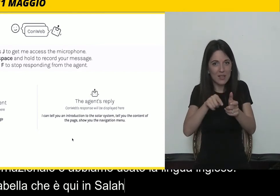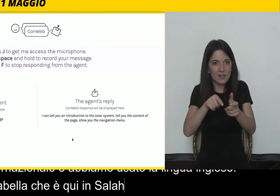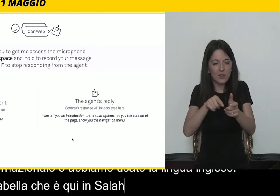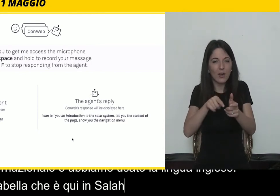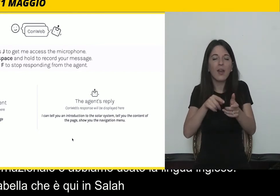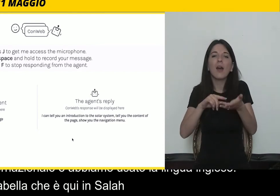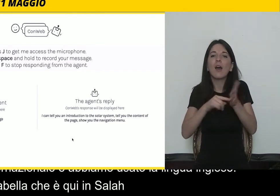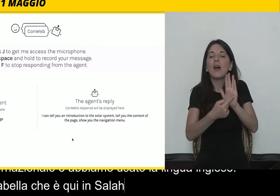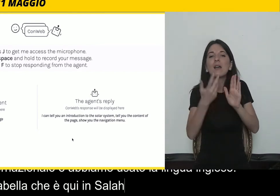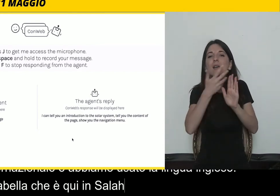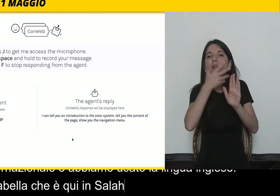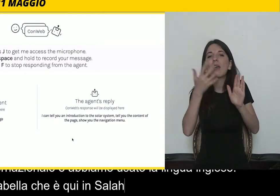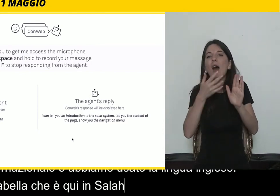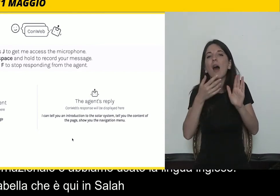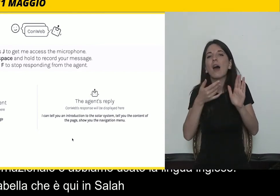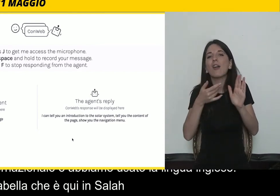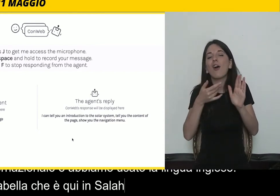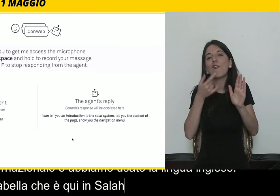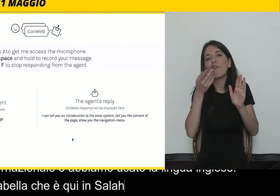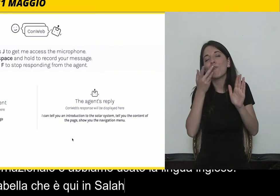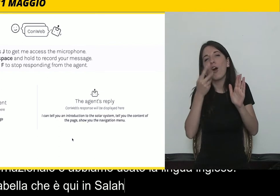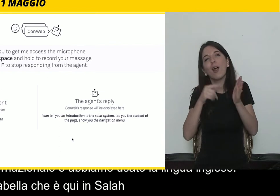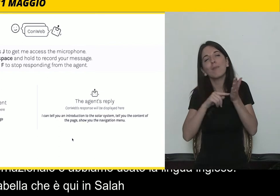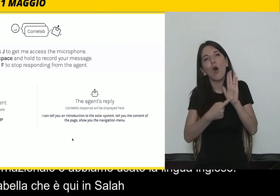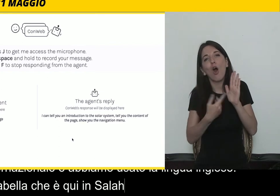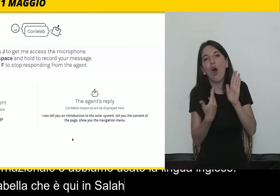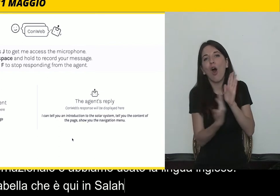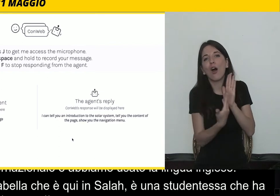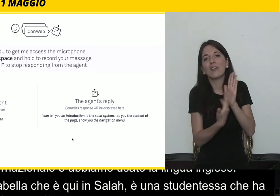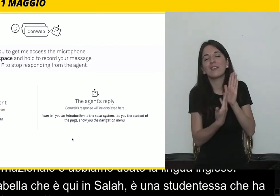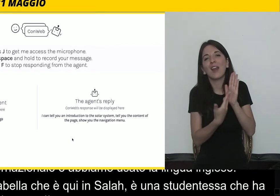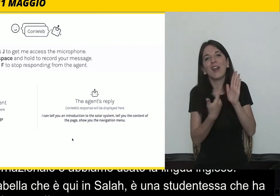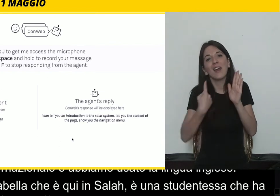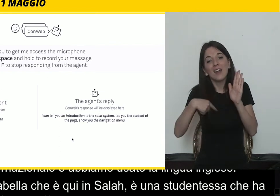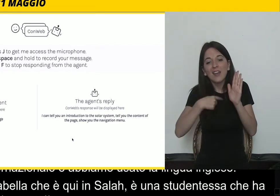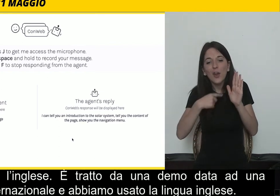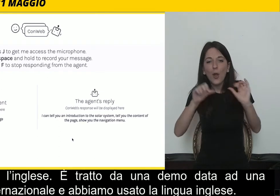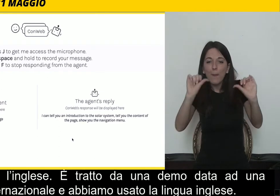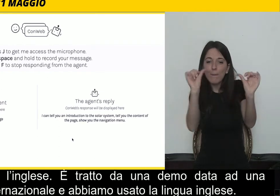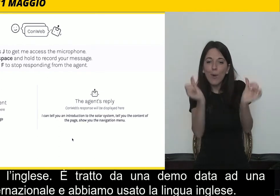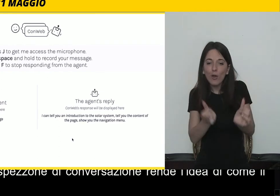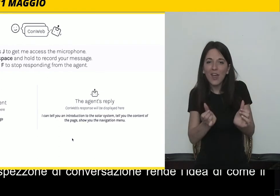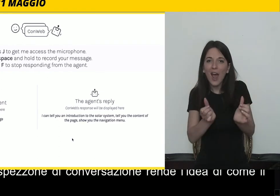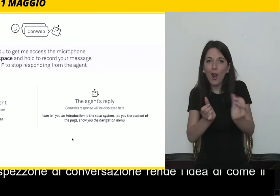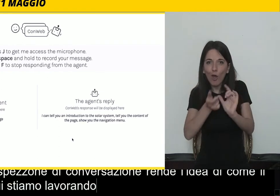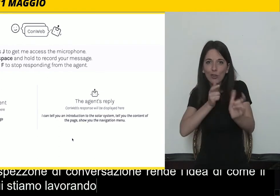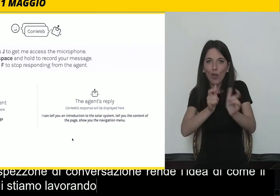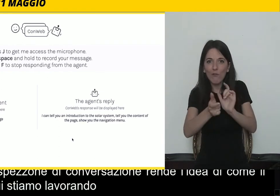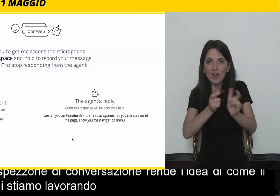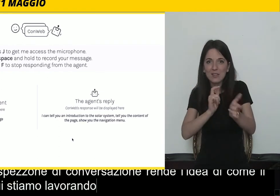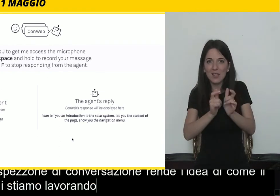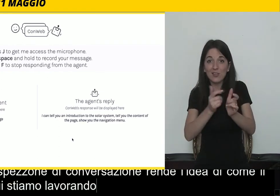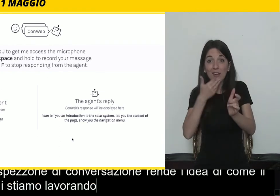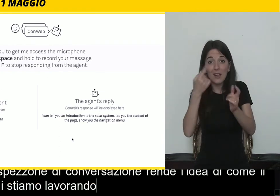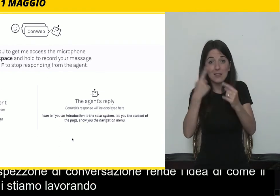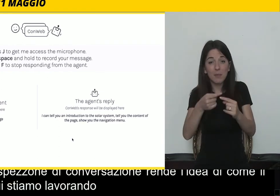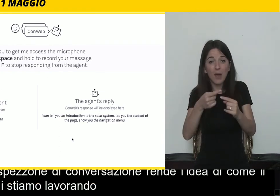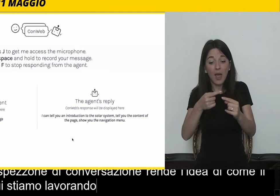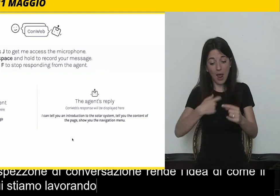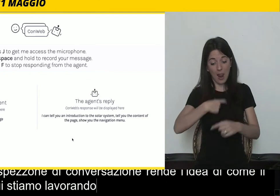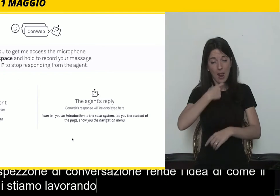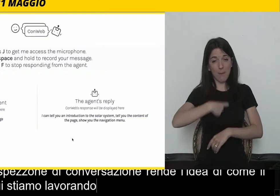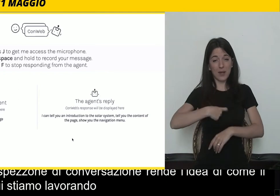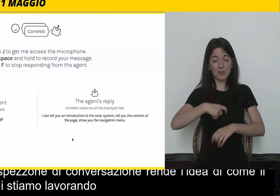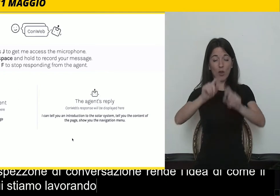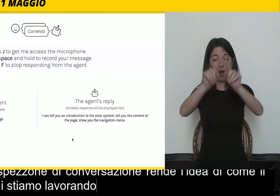il framework a cui stiamo lavorando, il paradigma di conversazione che vogliamo definire, possa aiutare l'utente a capire per esempio cosa